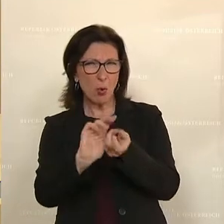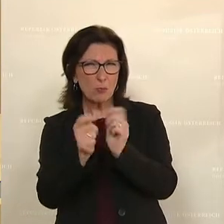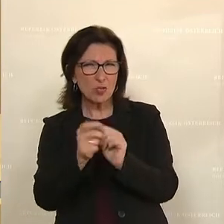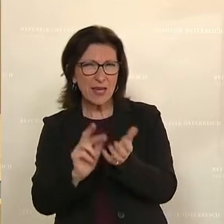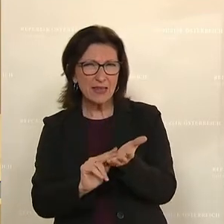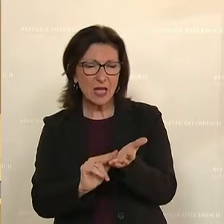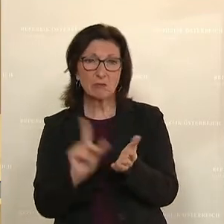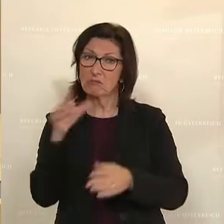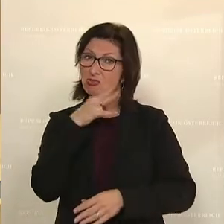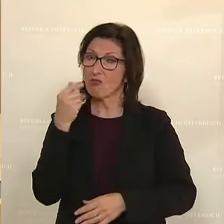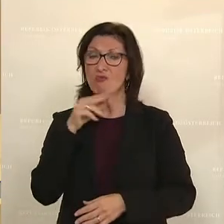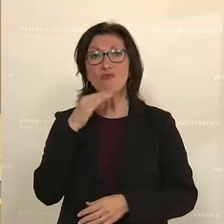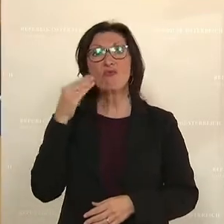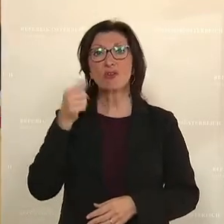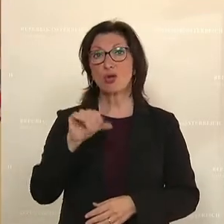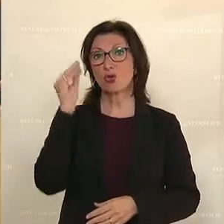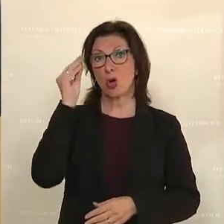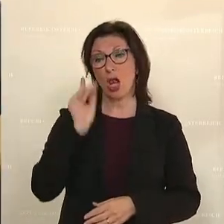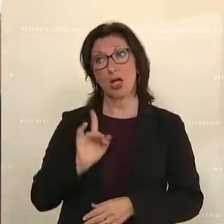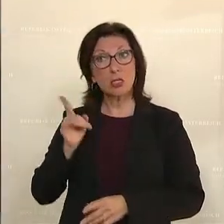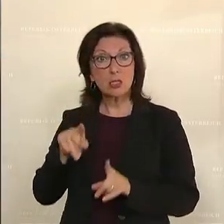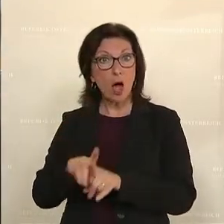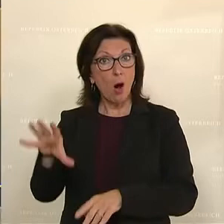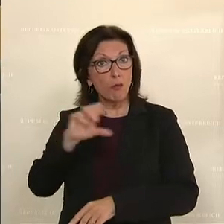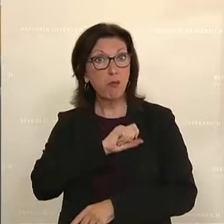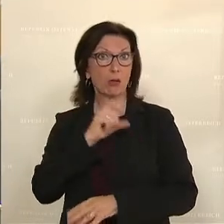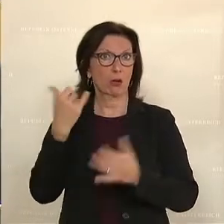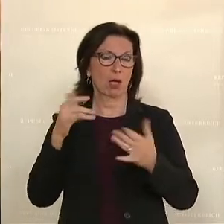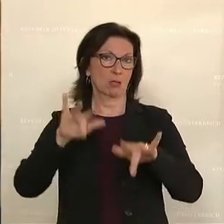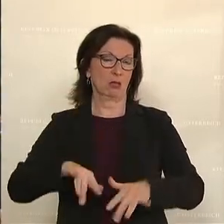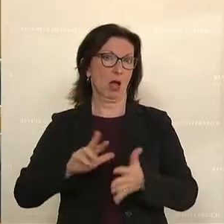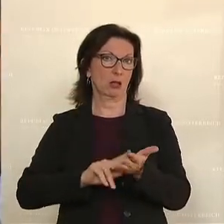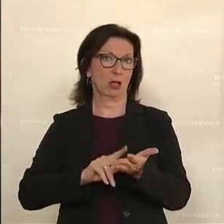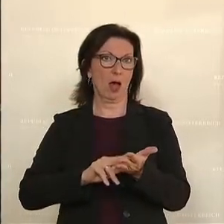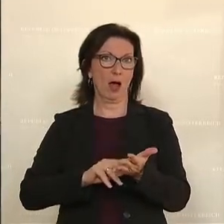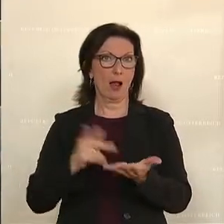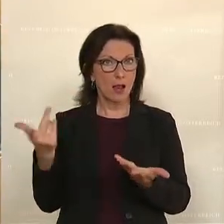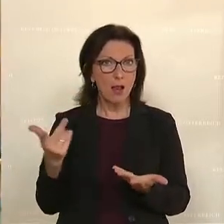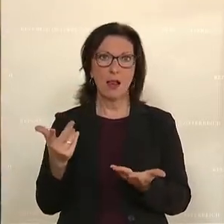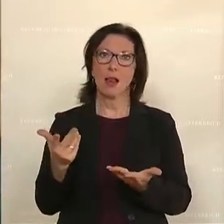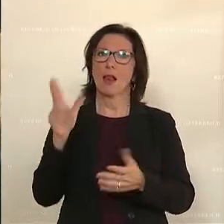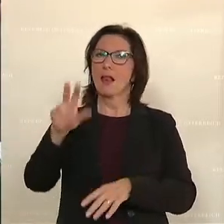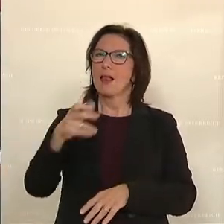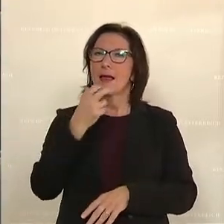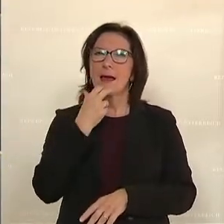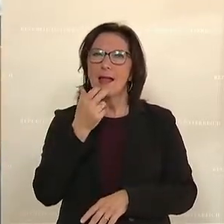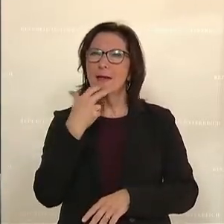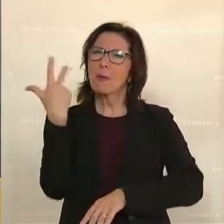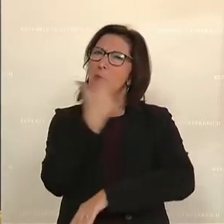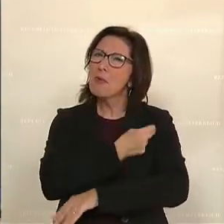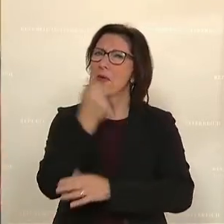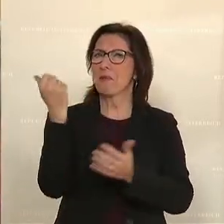sehr, sehr viel dazugelernt. Sie profitieren auch von dieser Digitalisierung, von diesen Maßnahmen, vom elektronischen Impfpass, von der E